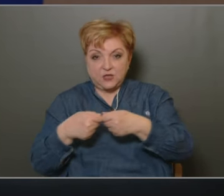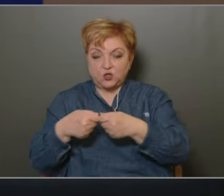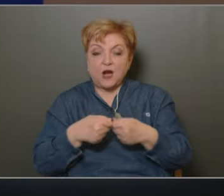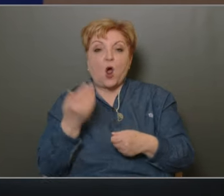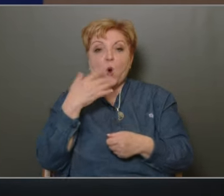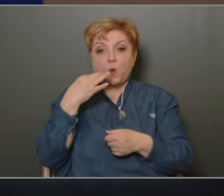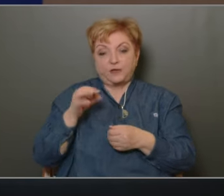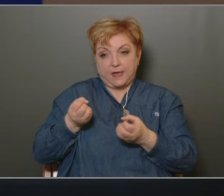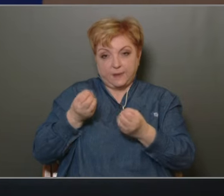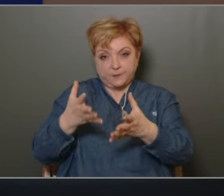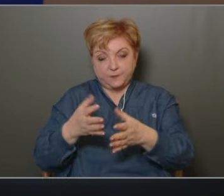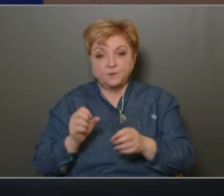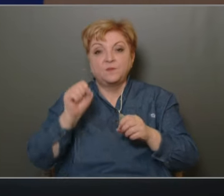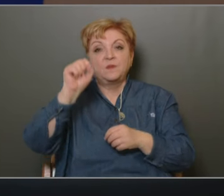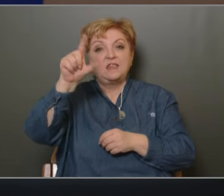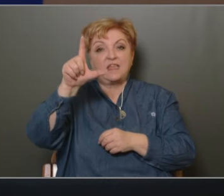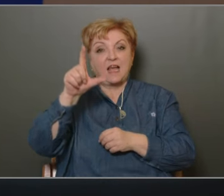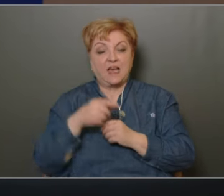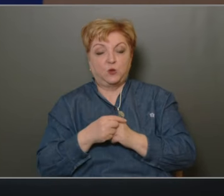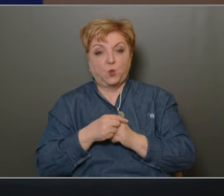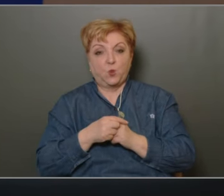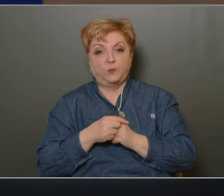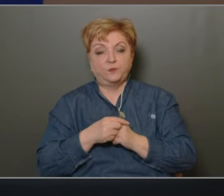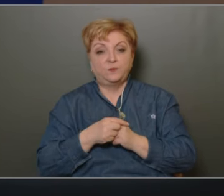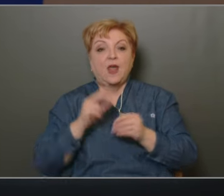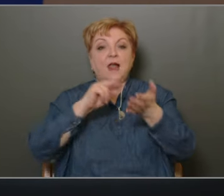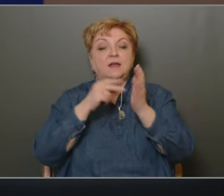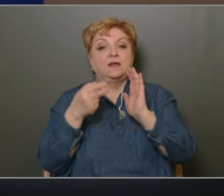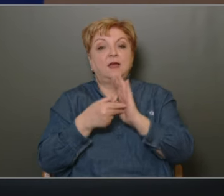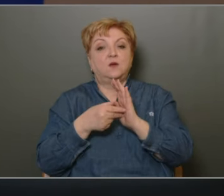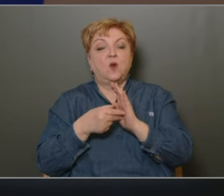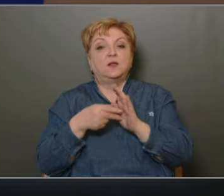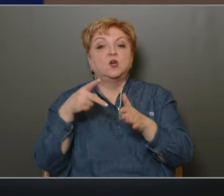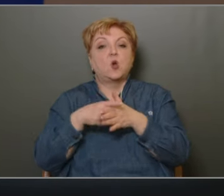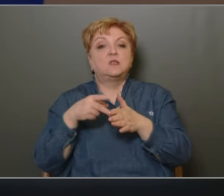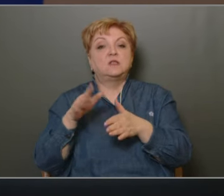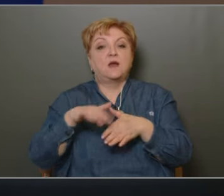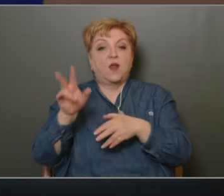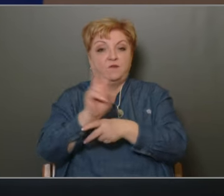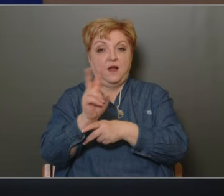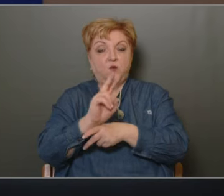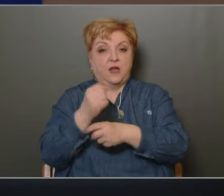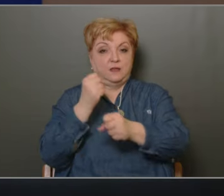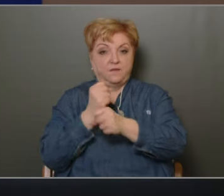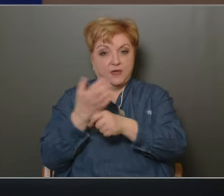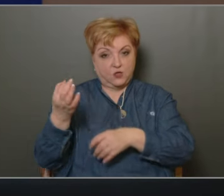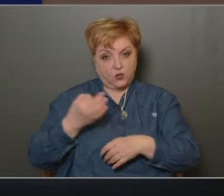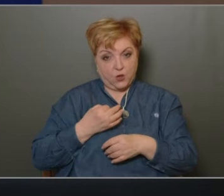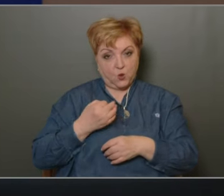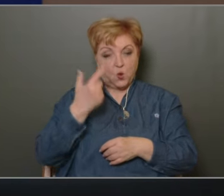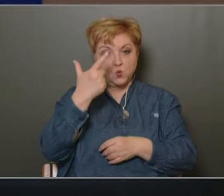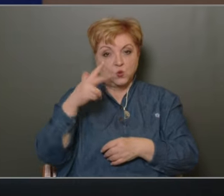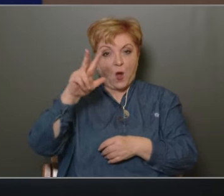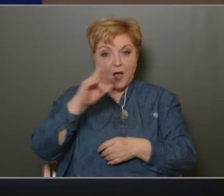Rameg Kornélia előterjesztésében 12-ként tárgyaljuk kerületi közszeretfelegyelet beszámolóját a tevékenységéről a 23-dik